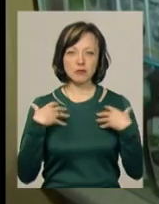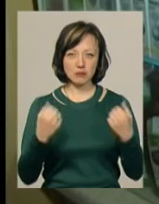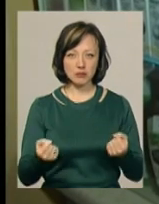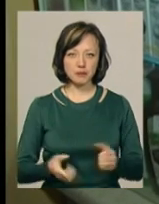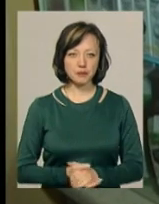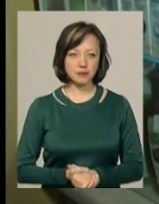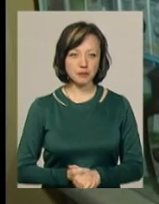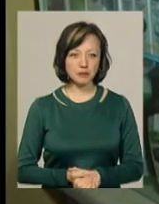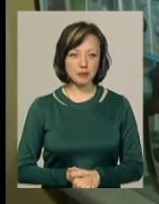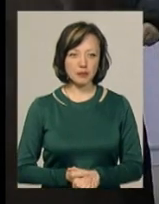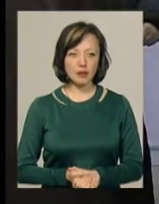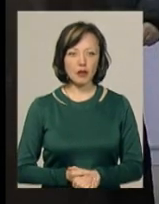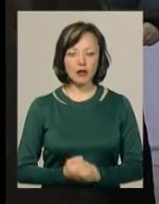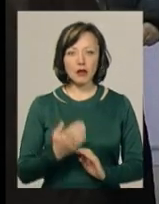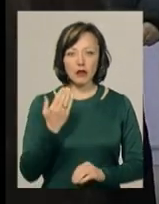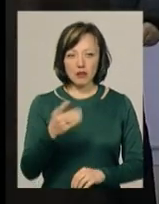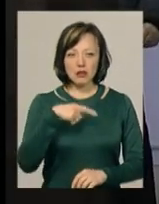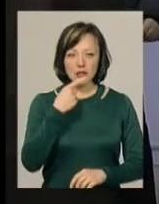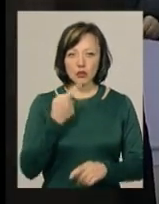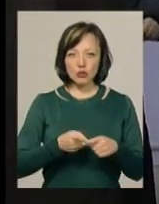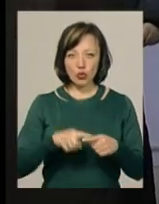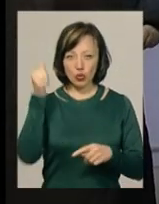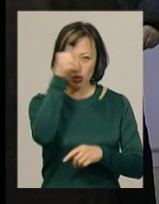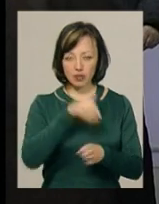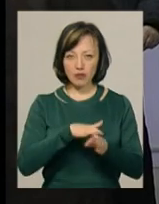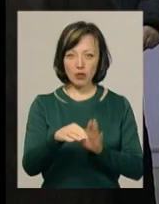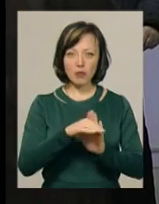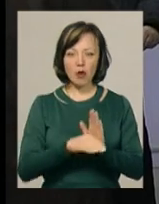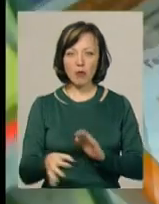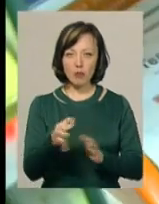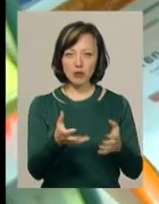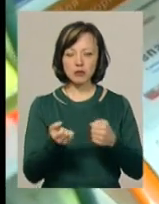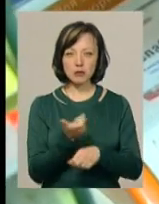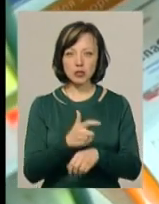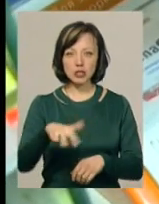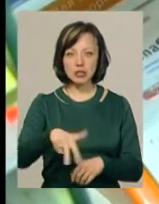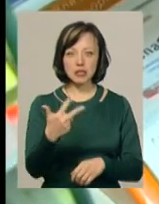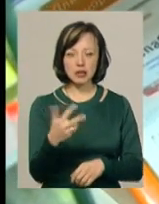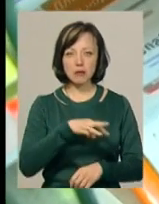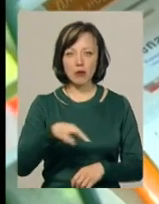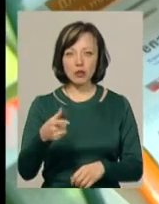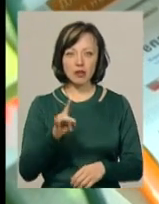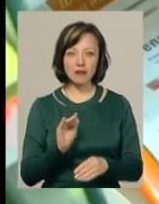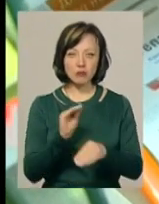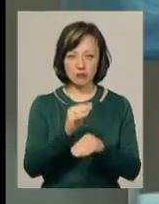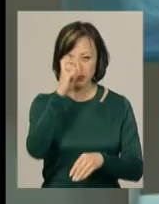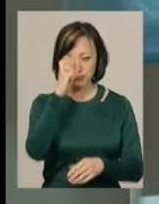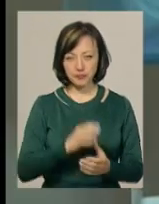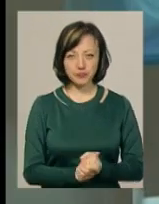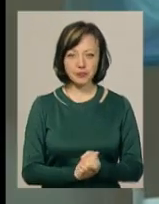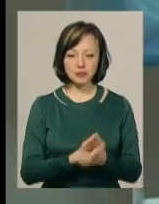здоров'я Ольга Трач. За її словами, цьогоріч на виконання програми область отримала більше 33 мільйонів гривень субвенції.